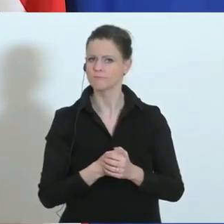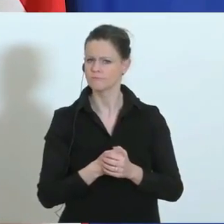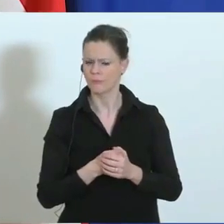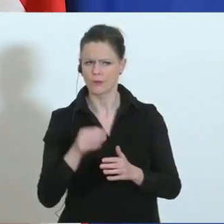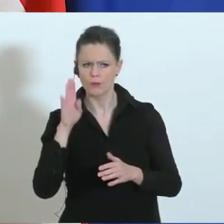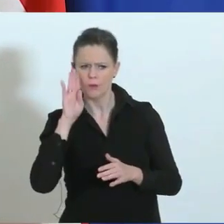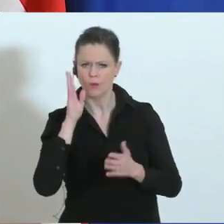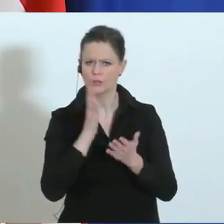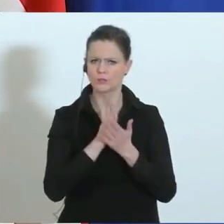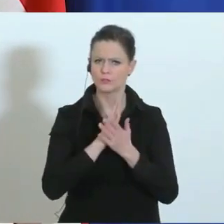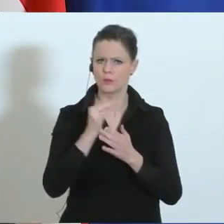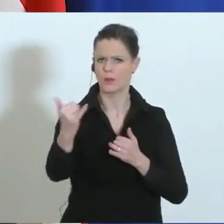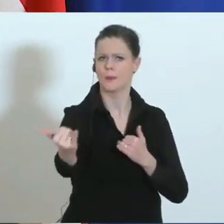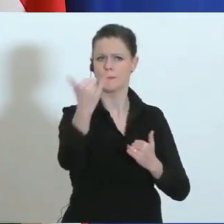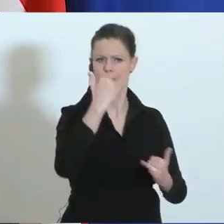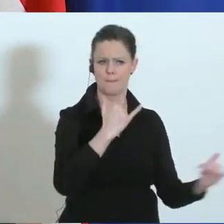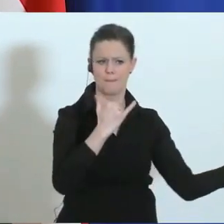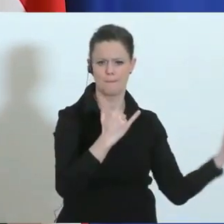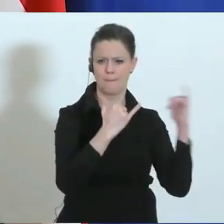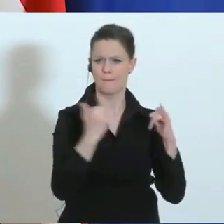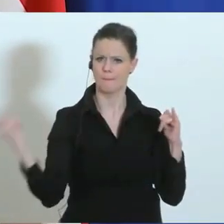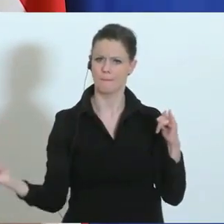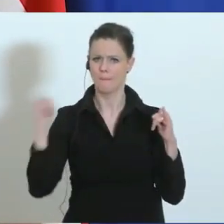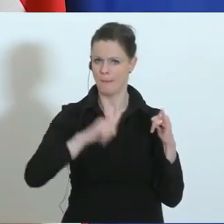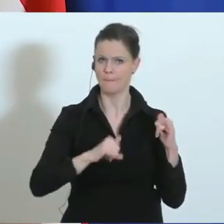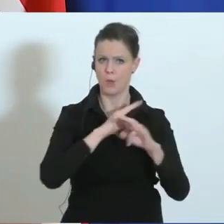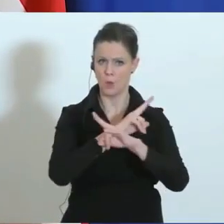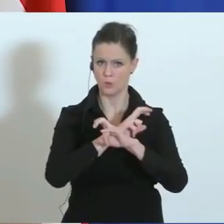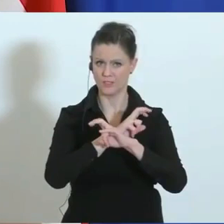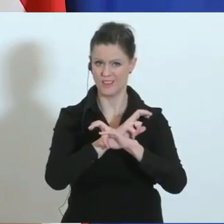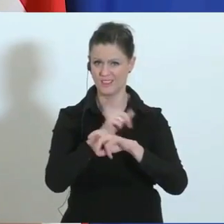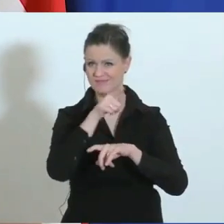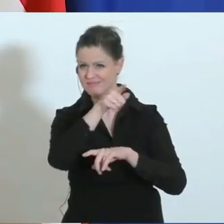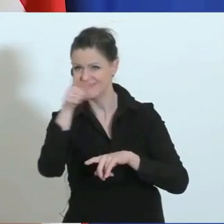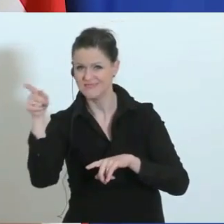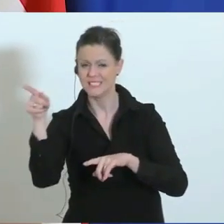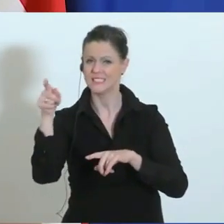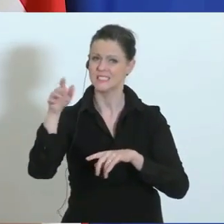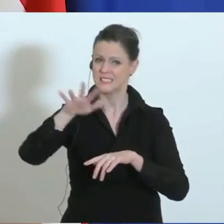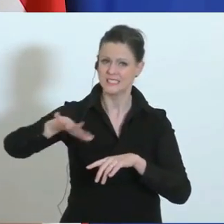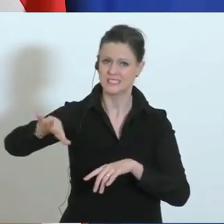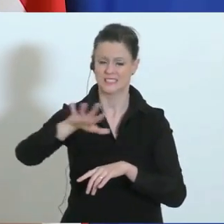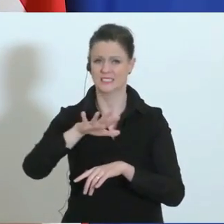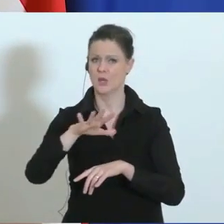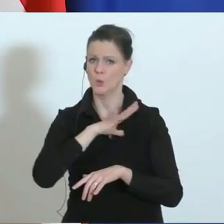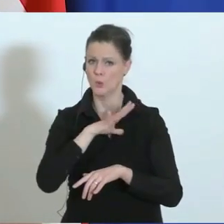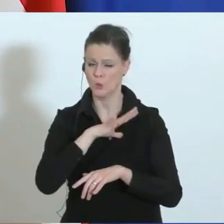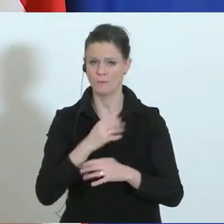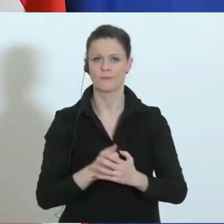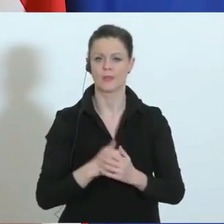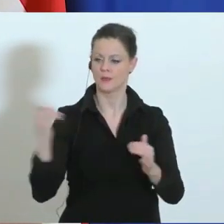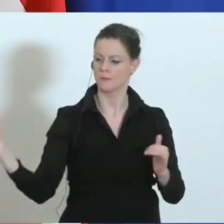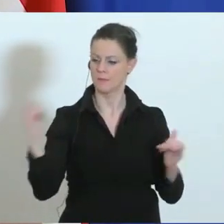gekommen sind, aus auch gefährdeten Gebieten. Wir können jetzt sagen, dass der Flugverkehr aus Spanien, Frankreich und Schweiz